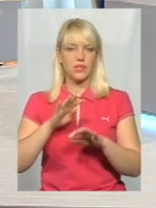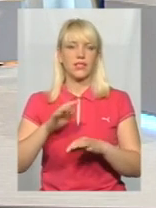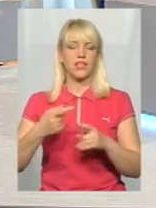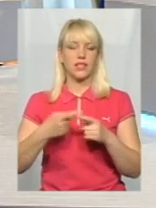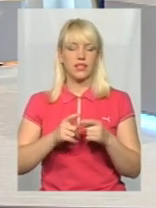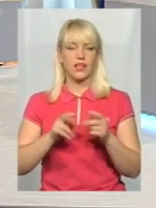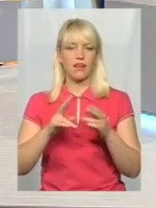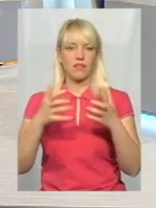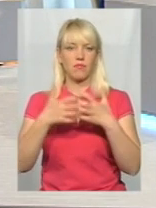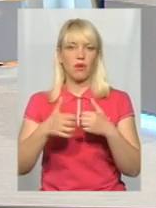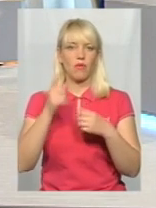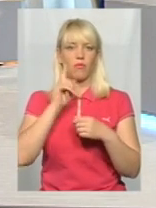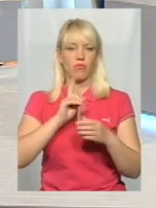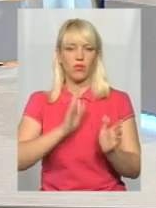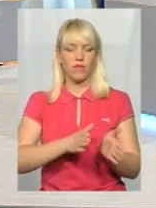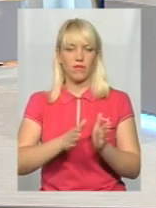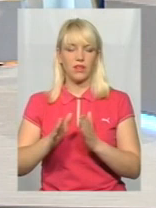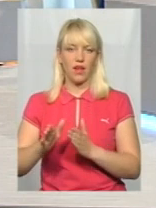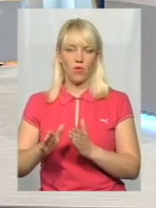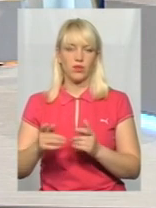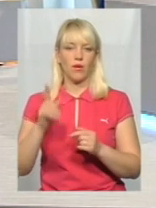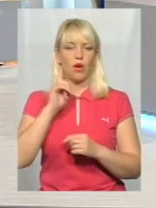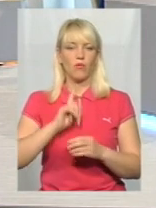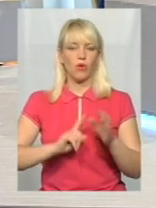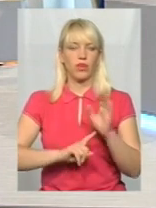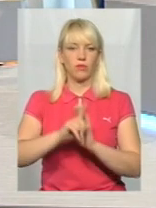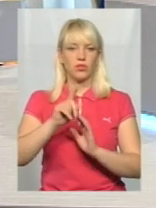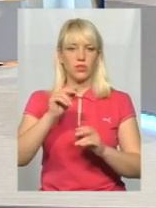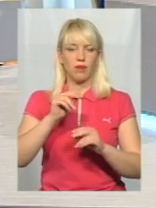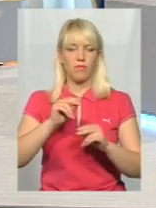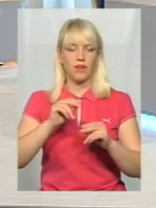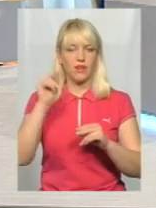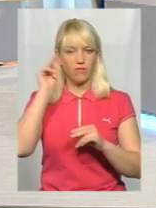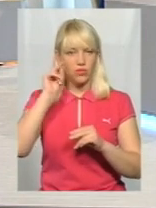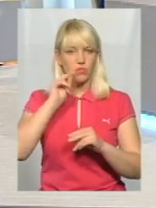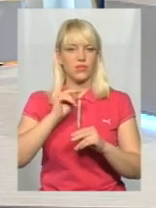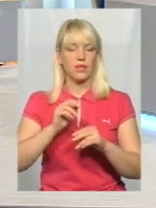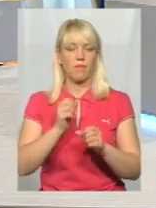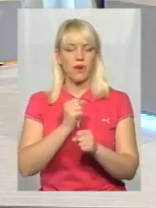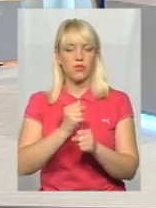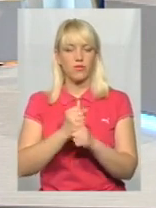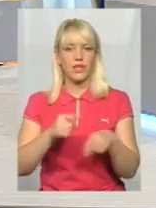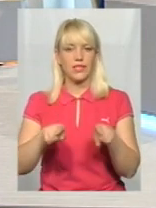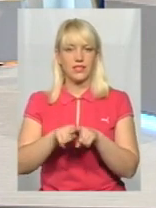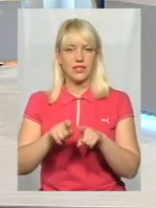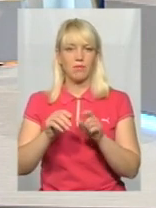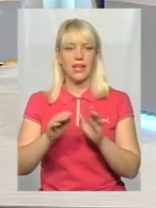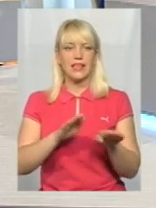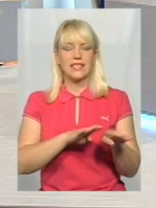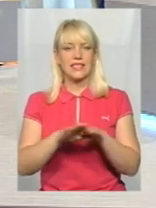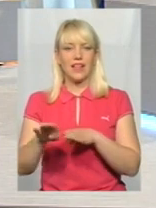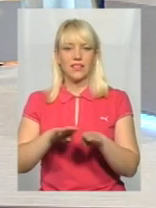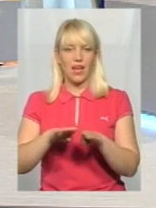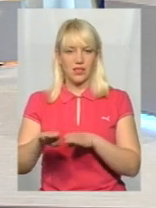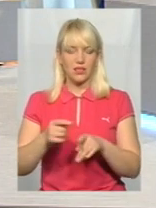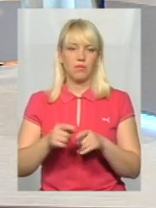Поки відлагодимо все, поки навчимося працювати за цими стандартами, пройде певний час, але ми вже почали,